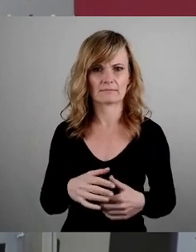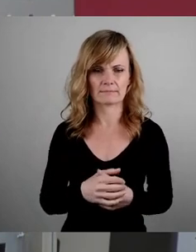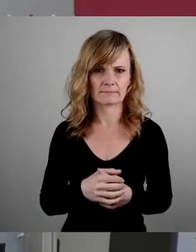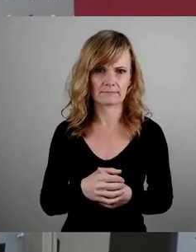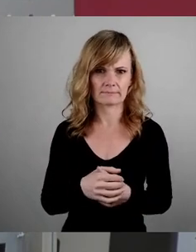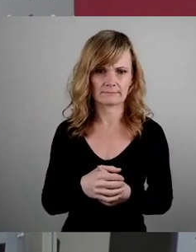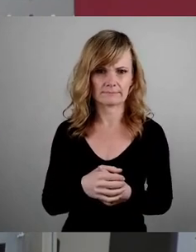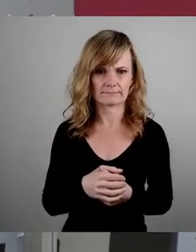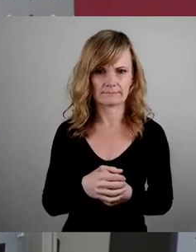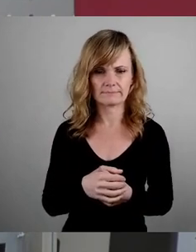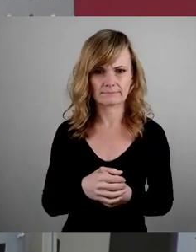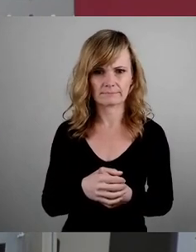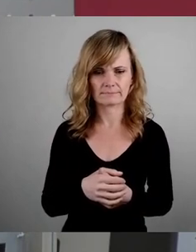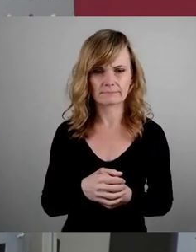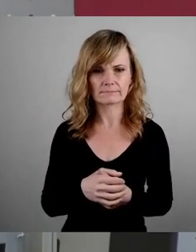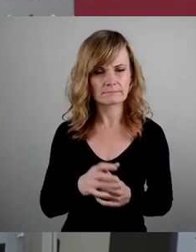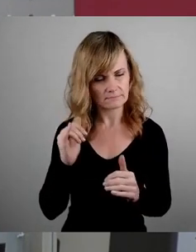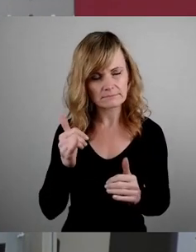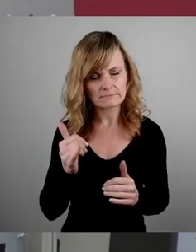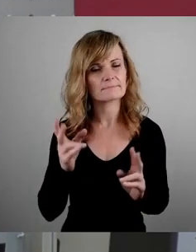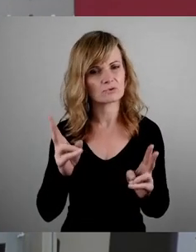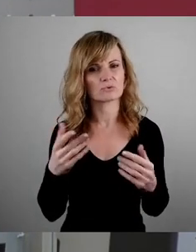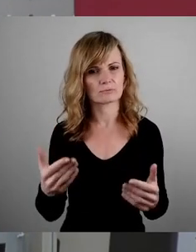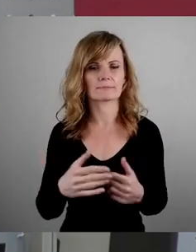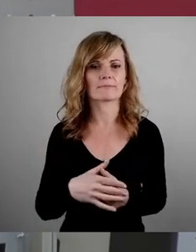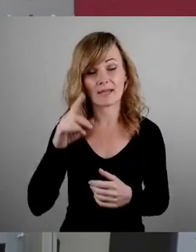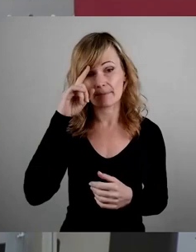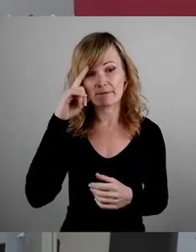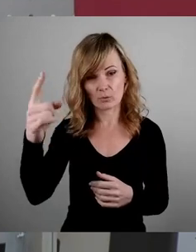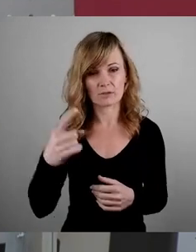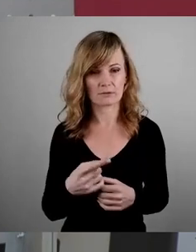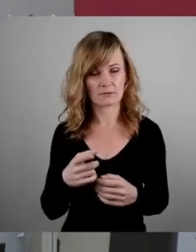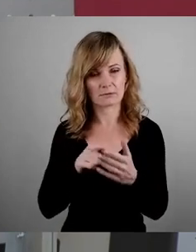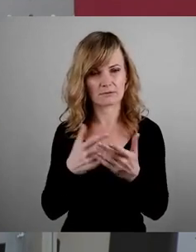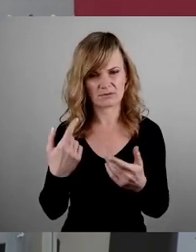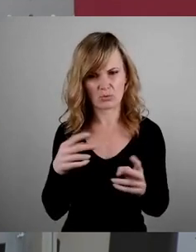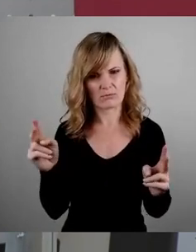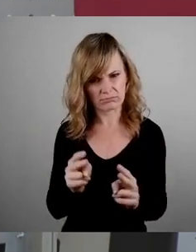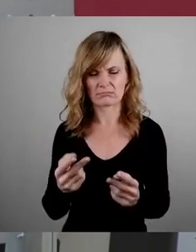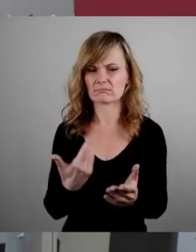Ja, ja, ja, ist schon so. Diese beschneiden Sie ganz bewusst. Von daher lehnen wir den Antrag der SPD ab. Vielen Dank.